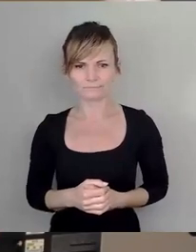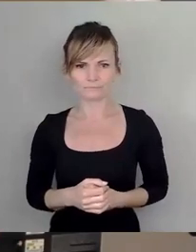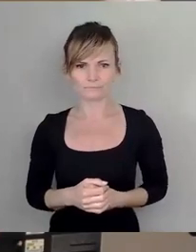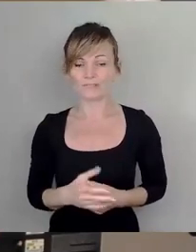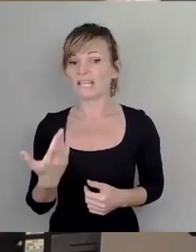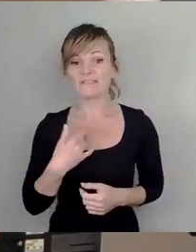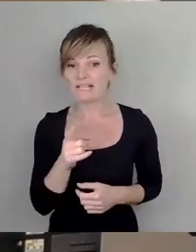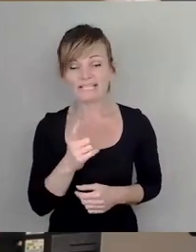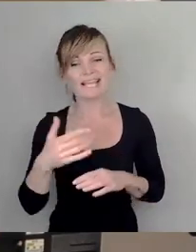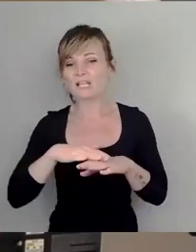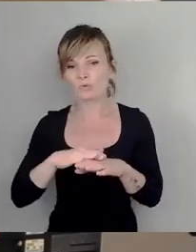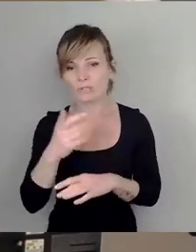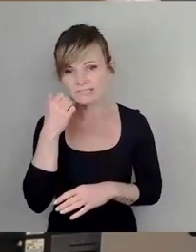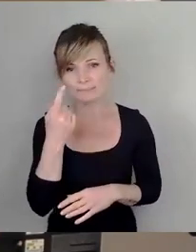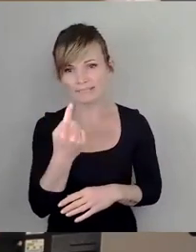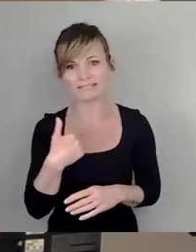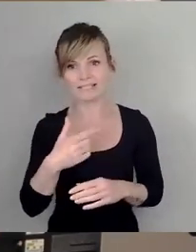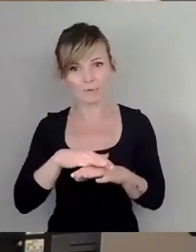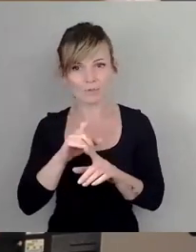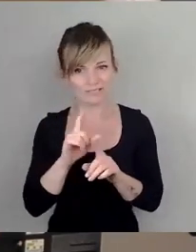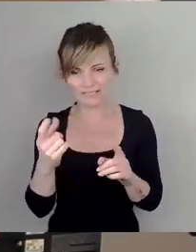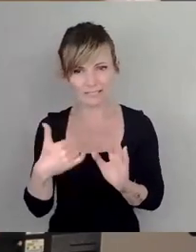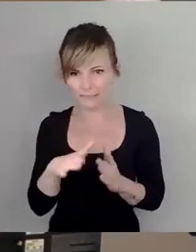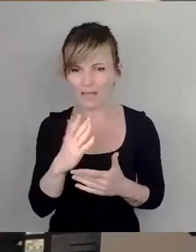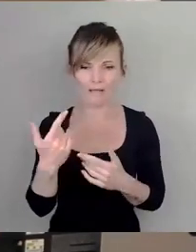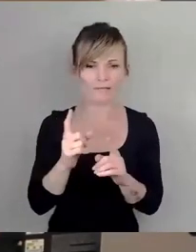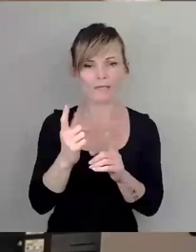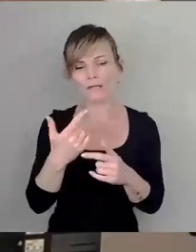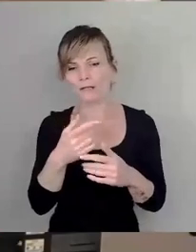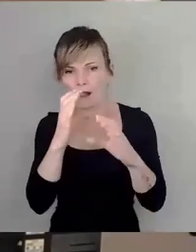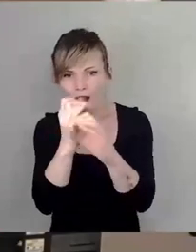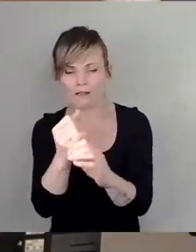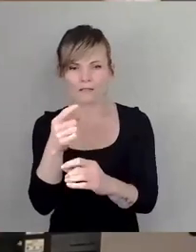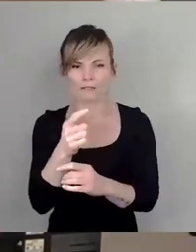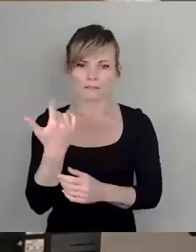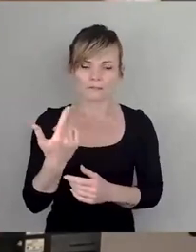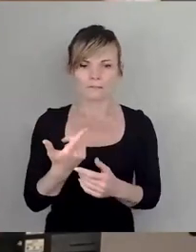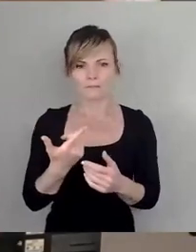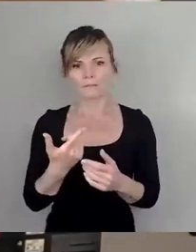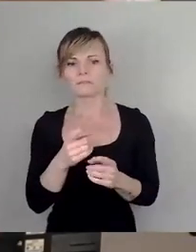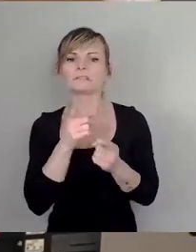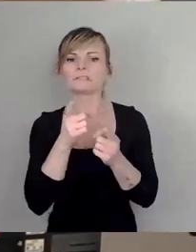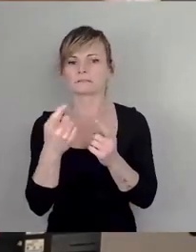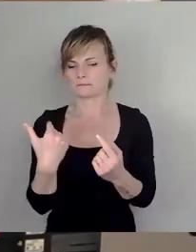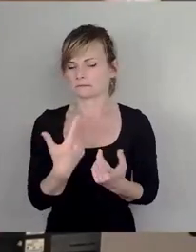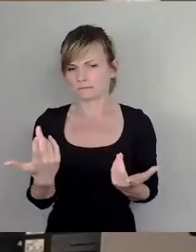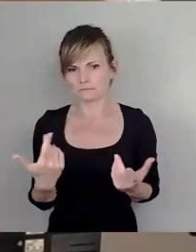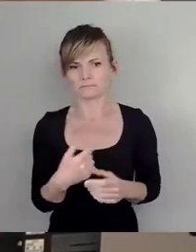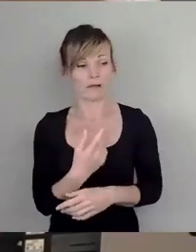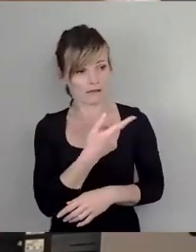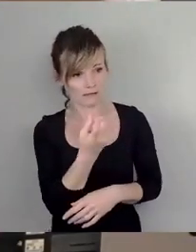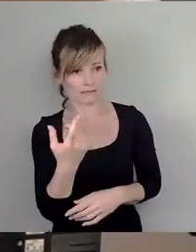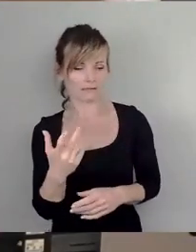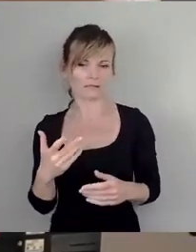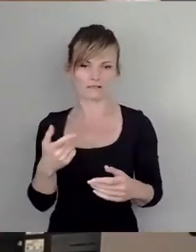entschuldigen Sie bitte, ich will gar nicht mehr polarisieren. Die meisten auf dieser Seite werden sich ja freuen darüber, dass es meine letzte